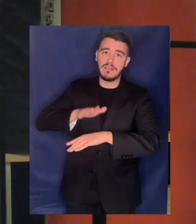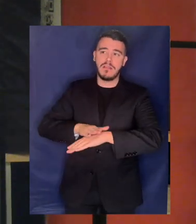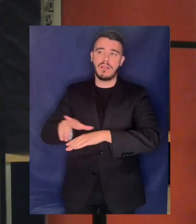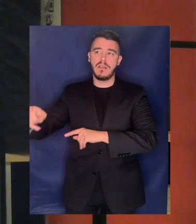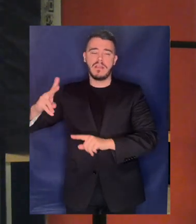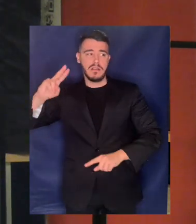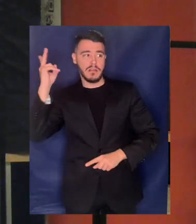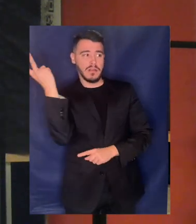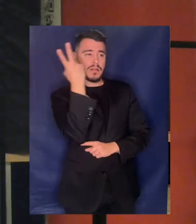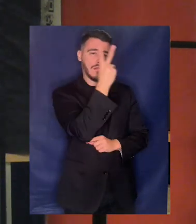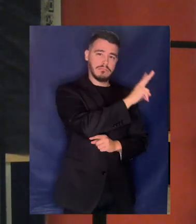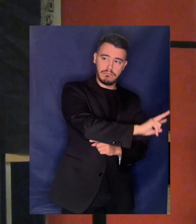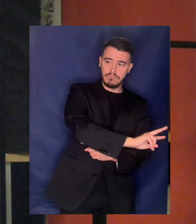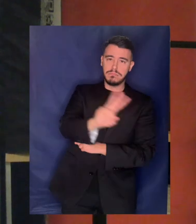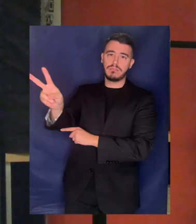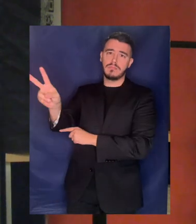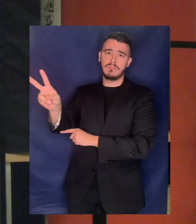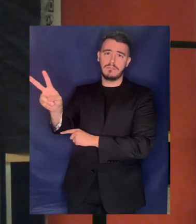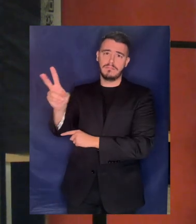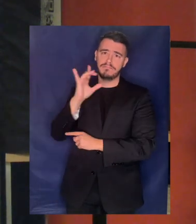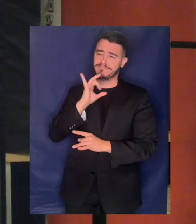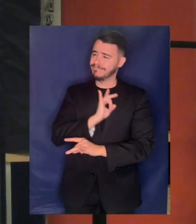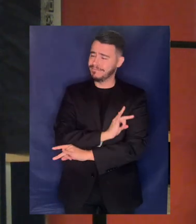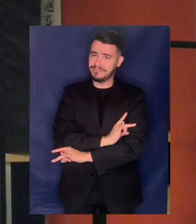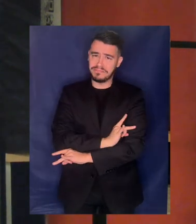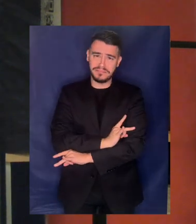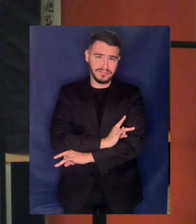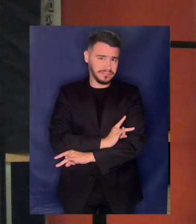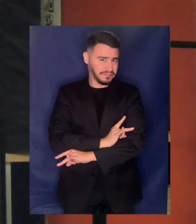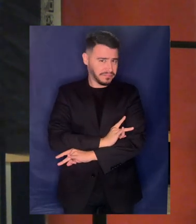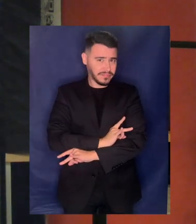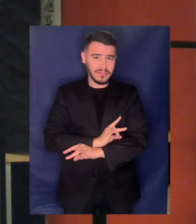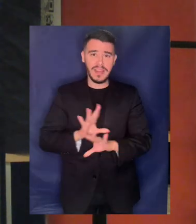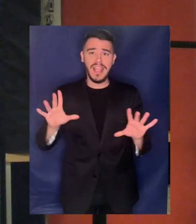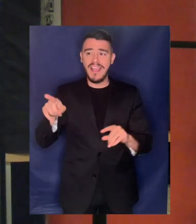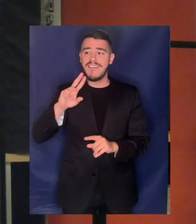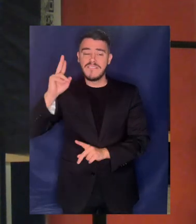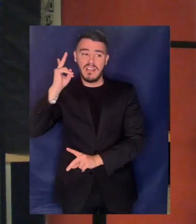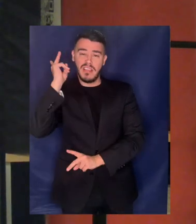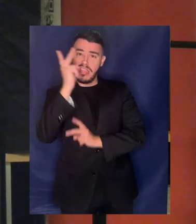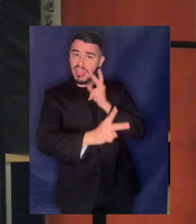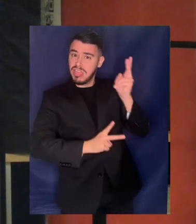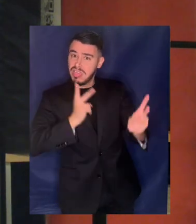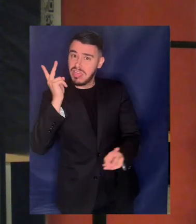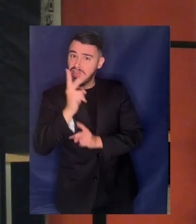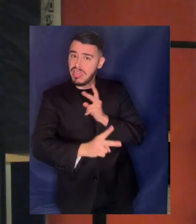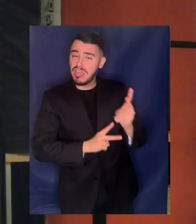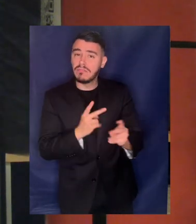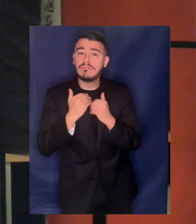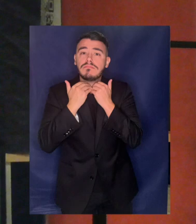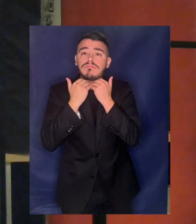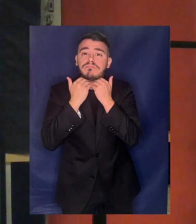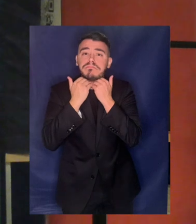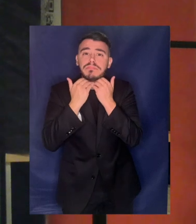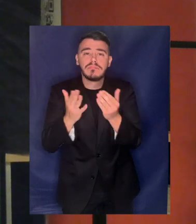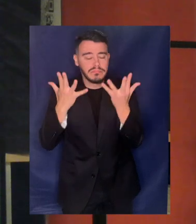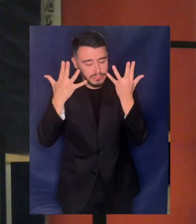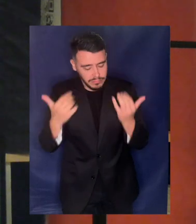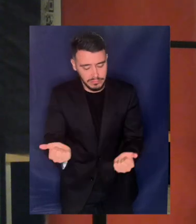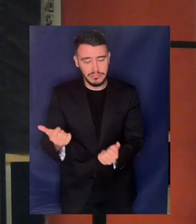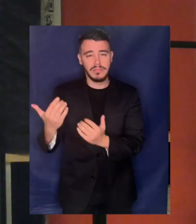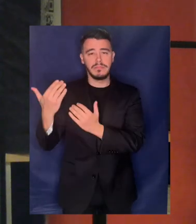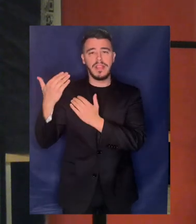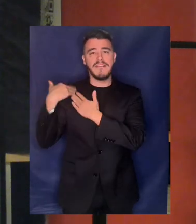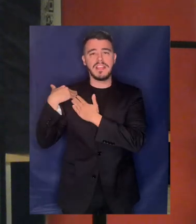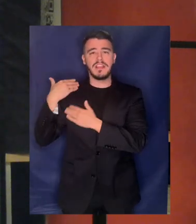κανένας μόρνος, κανένας έβινος, καμία θάλασσα κανένας ποταμός δεν τους ξεπλένει από τις βαριές τους ευθύνες